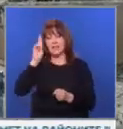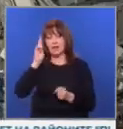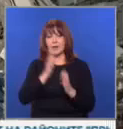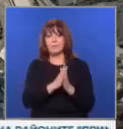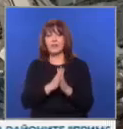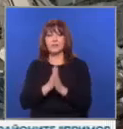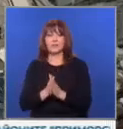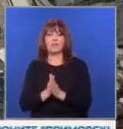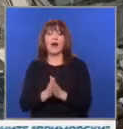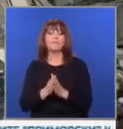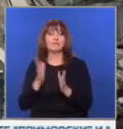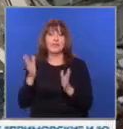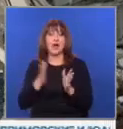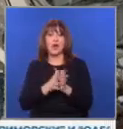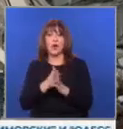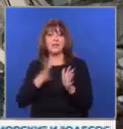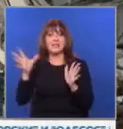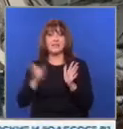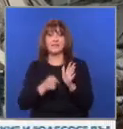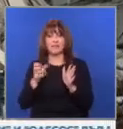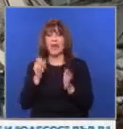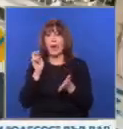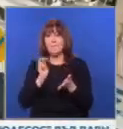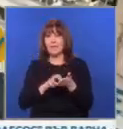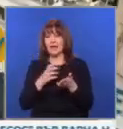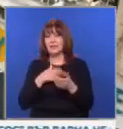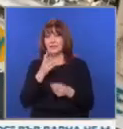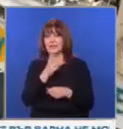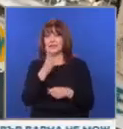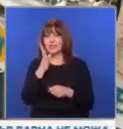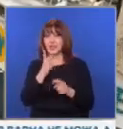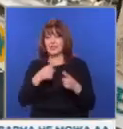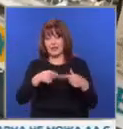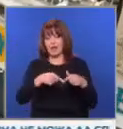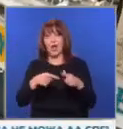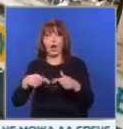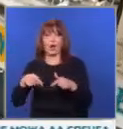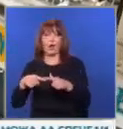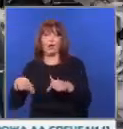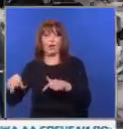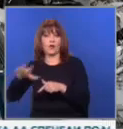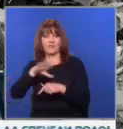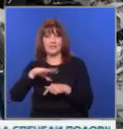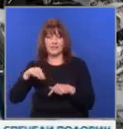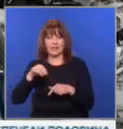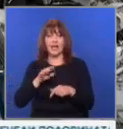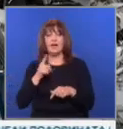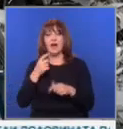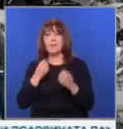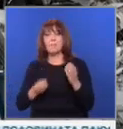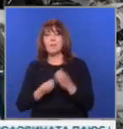20 зони в Ливан да се евакуира. Банката има 34 клона в цялата страна. Бейрут са 14.